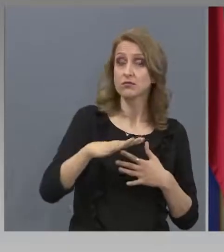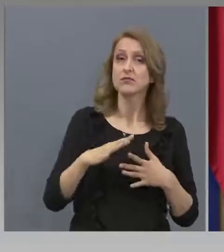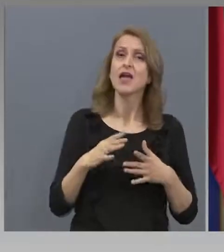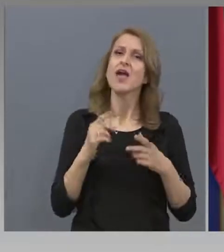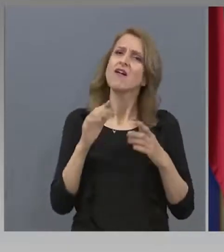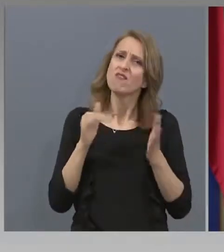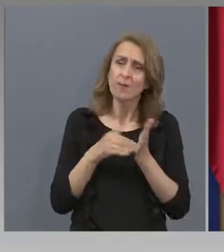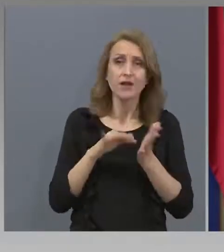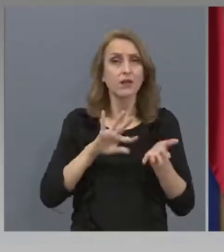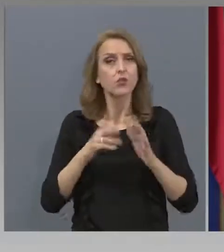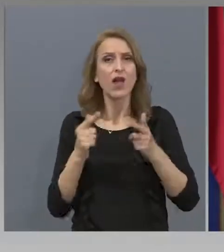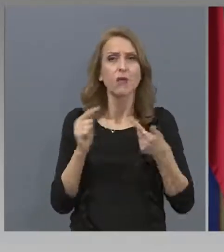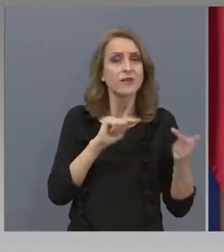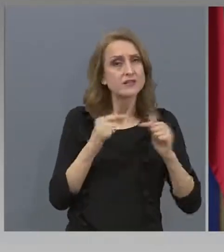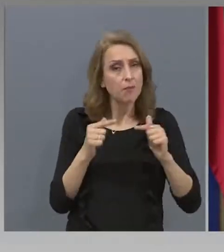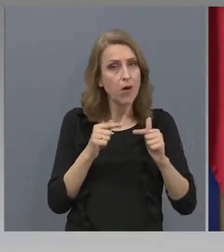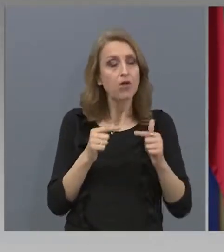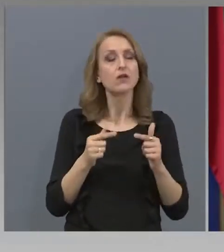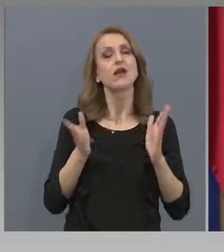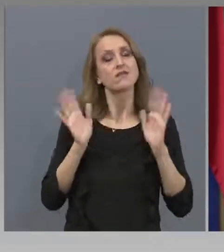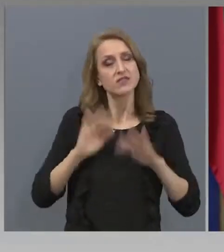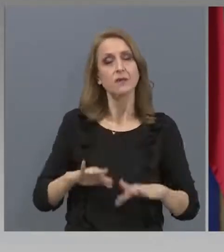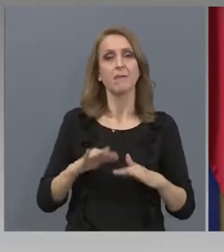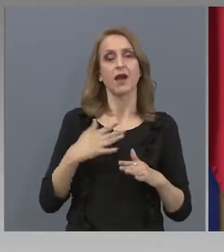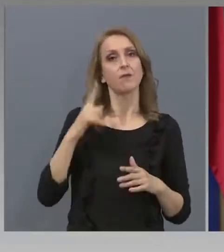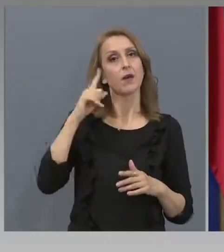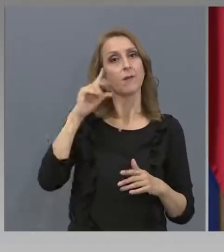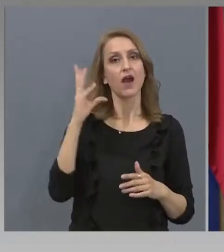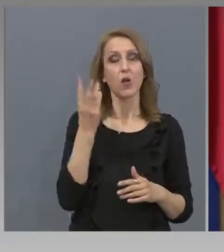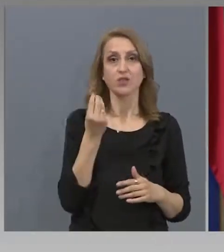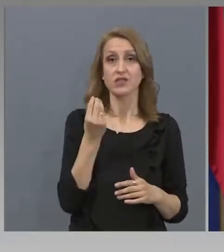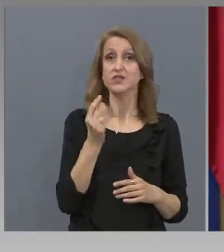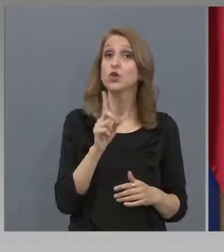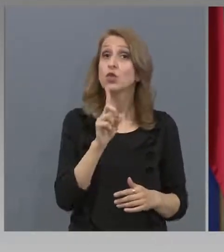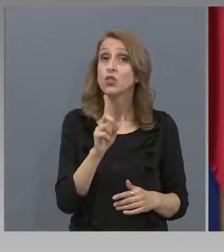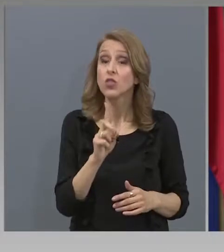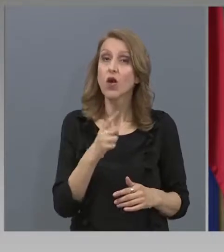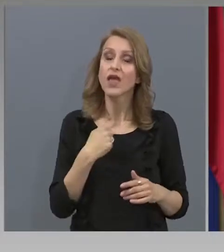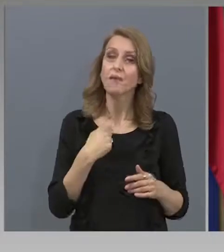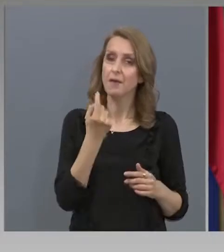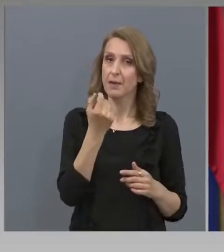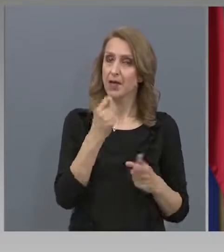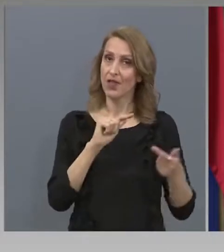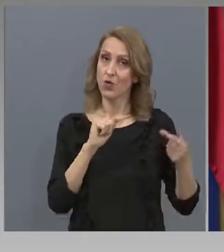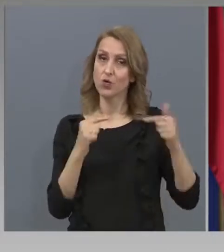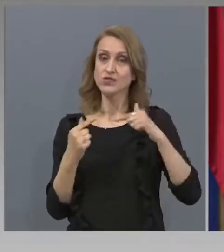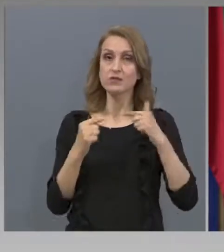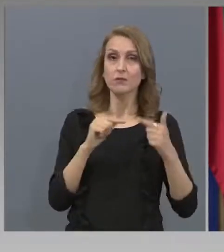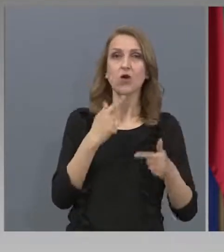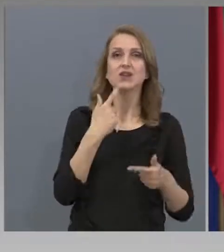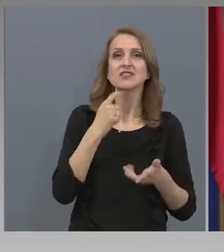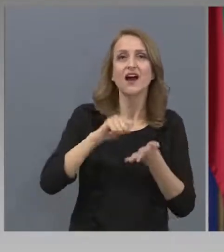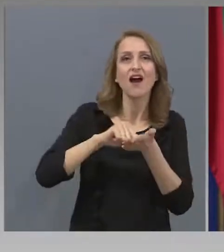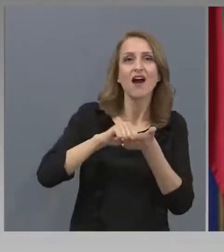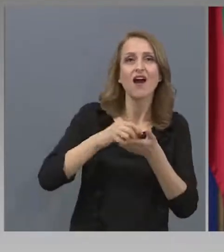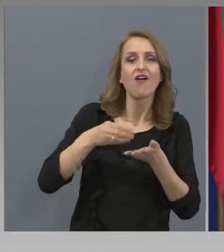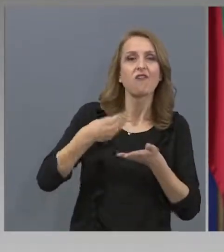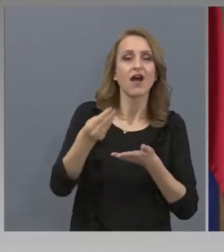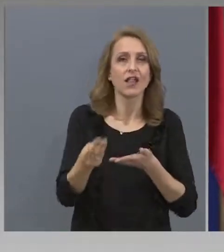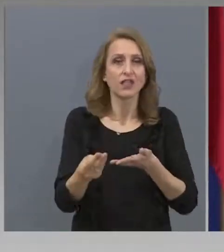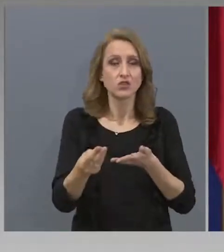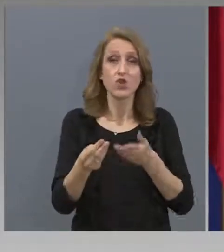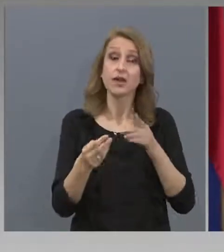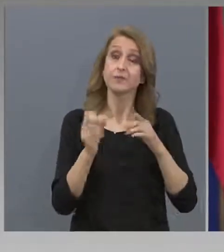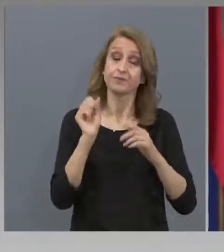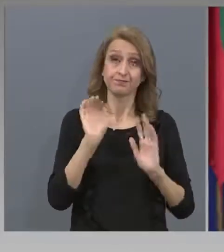успяваме да намерим консенсус. Продължава да има спор по отношение на темата с ваучерите. Това е едно безспорно добро намерение. Никой не го